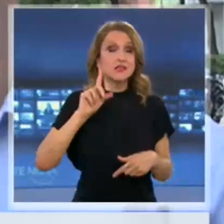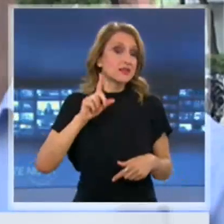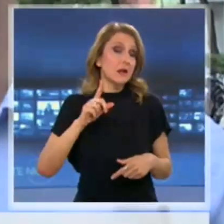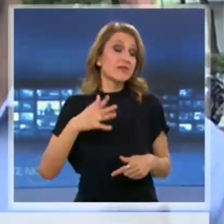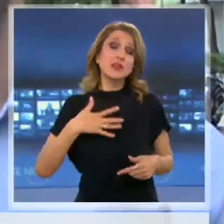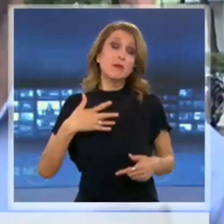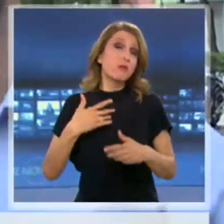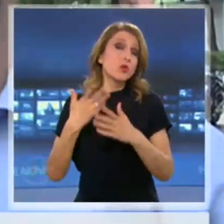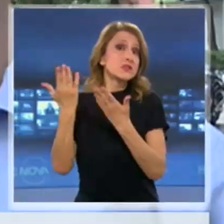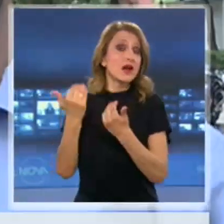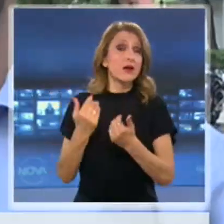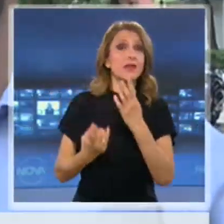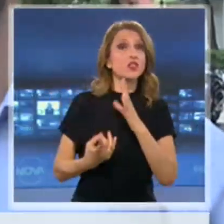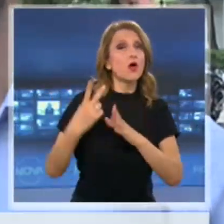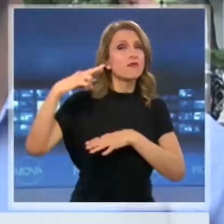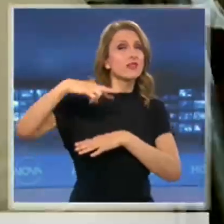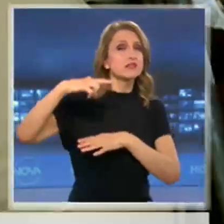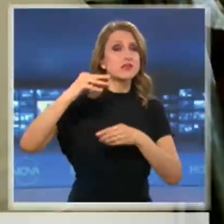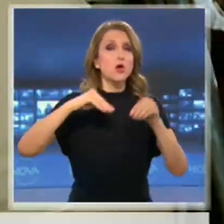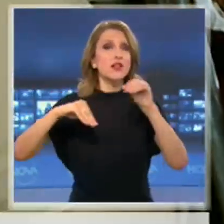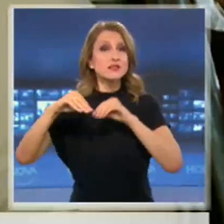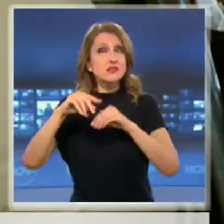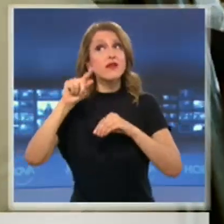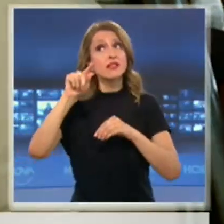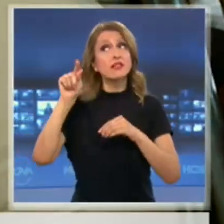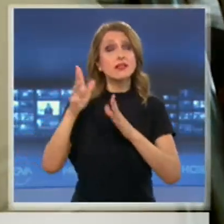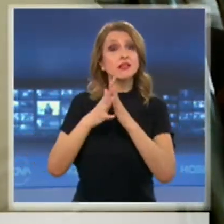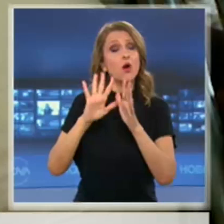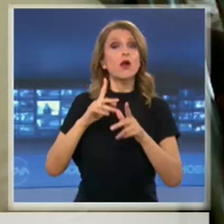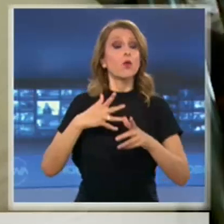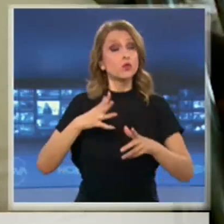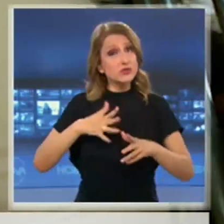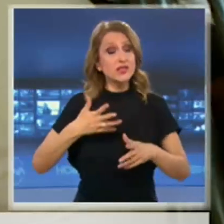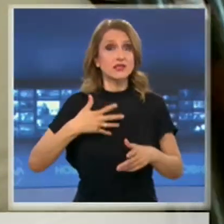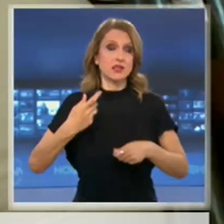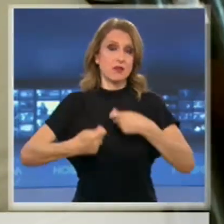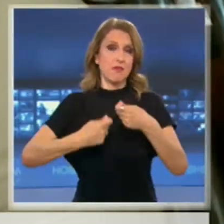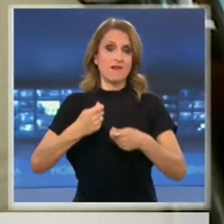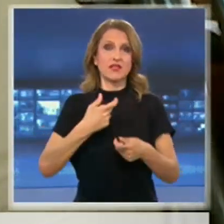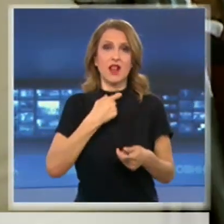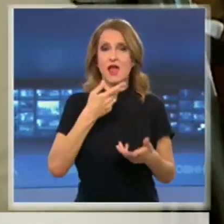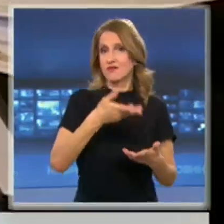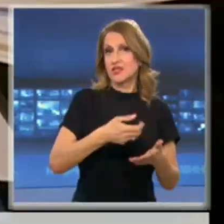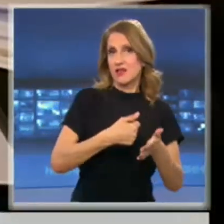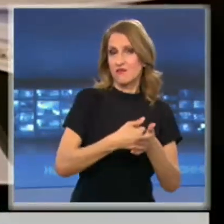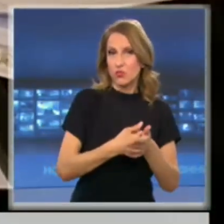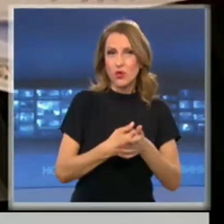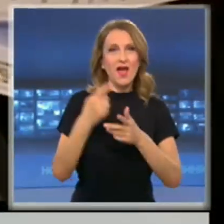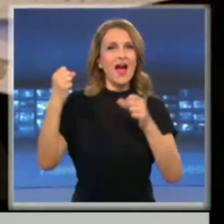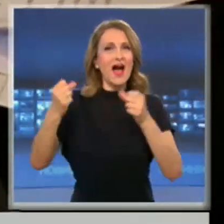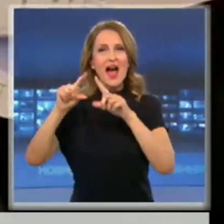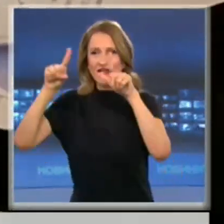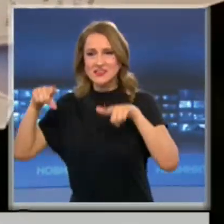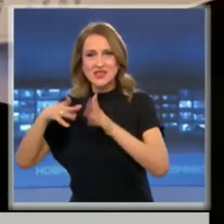съвет от хора, които смятат да се занимават с Левски. Така ще се влезе в сложна юридическа ситуация, при която акциите, които бяха джиросани на